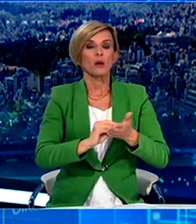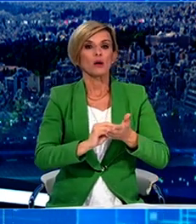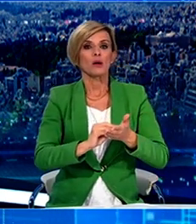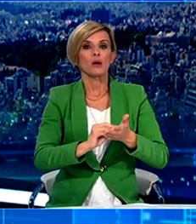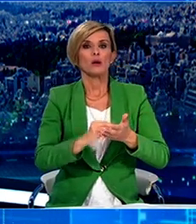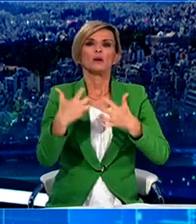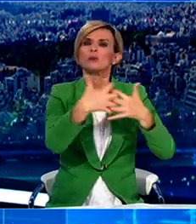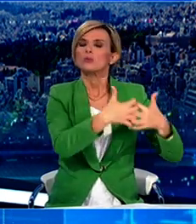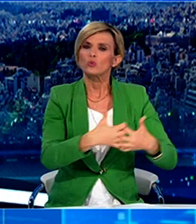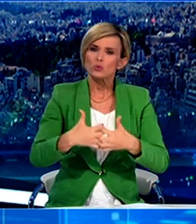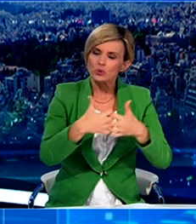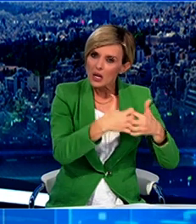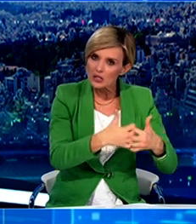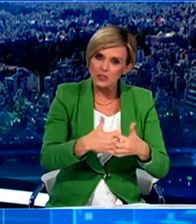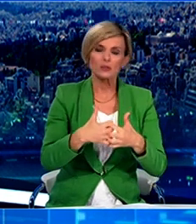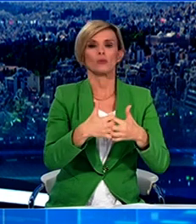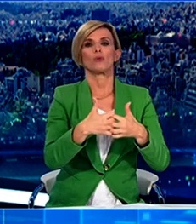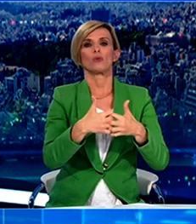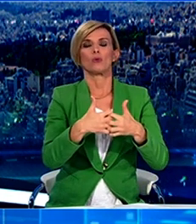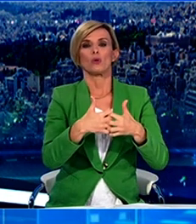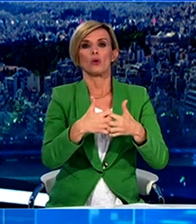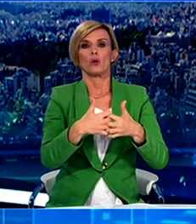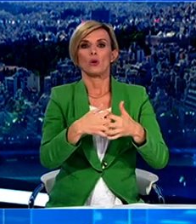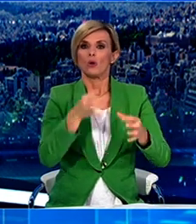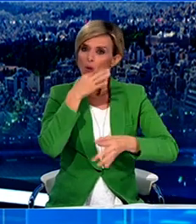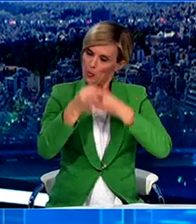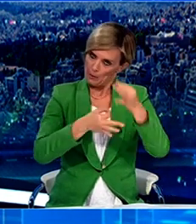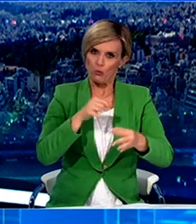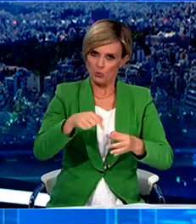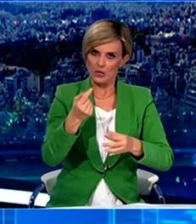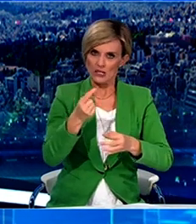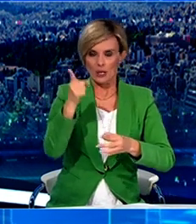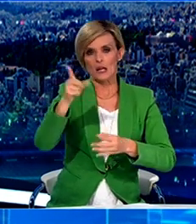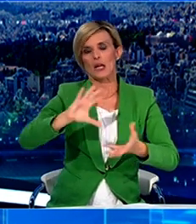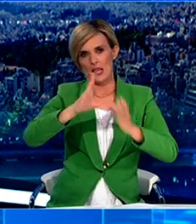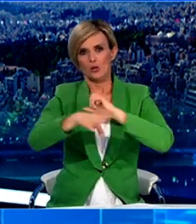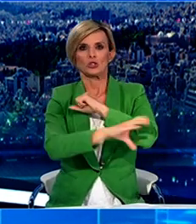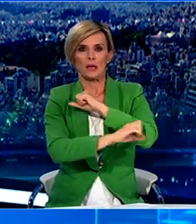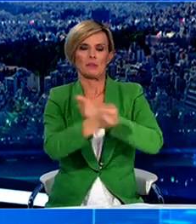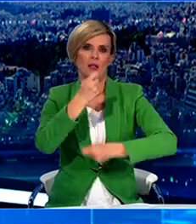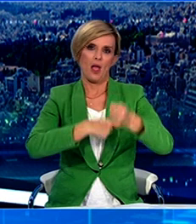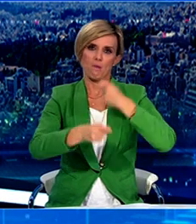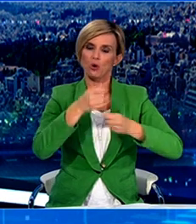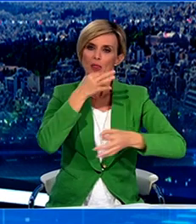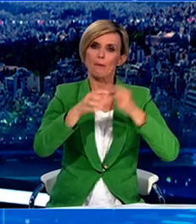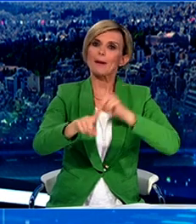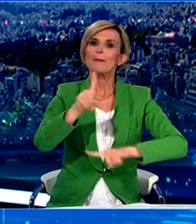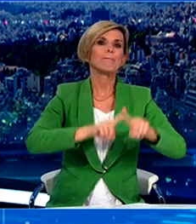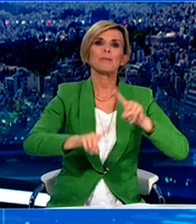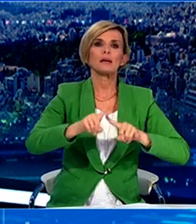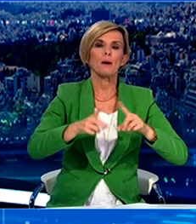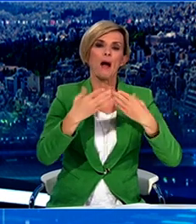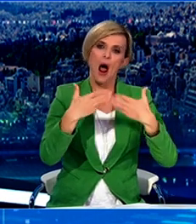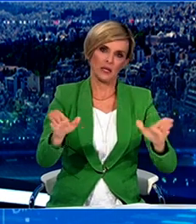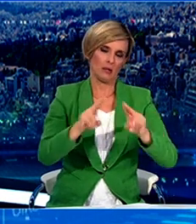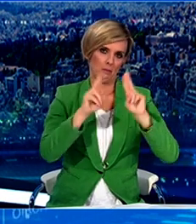τομέας και από τον τριτογενής συγκεκριμένης δραστηριότητας που θα σας αναλύσει σε λίγο ο Γενικός Γραμματέας Εμπορίου και Προστασίας Καταναλωτή, ο κ. Σταμπουλίδης.